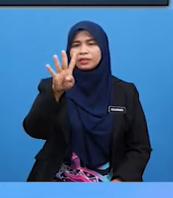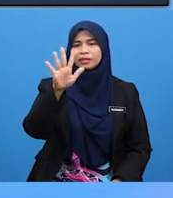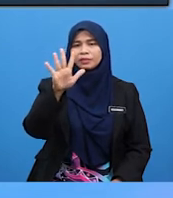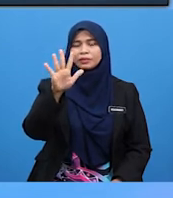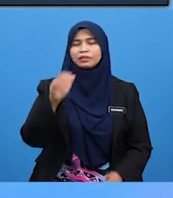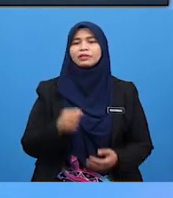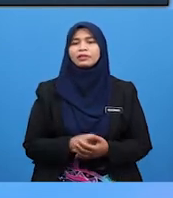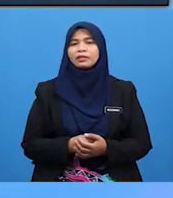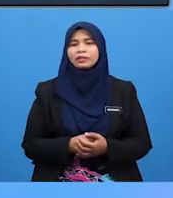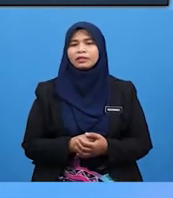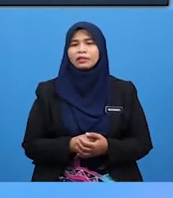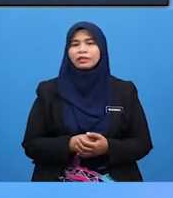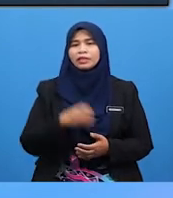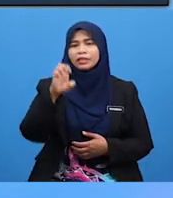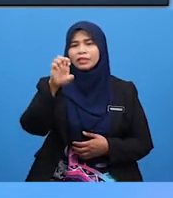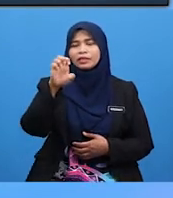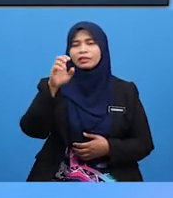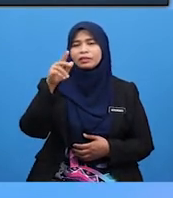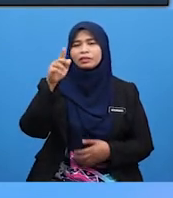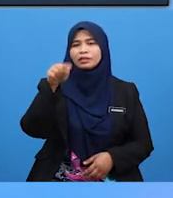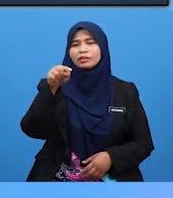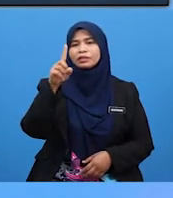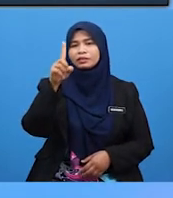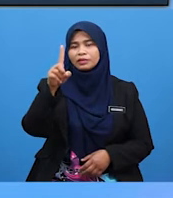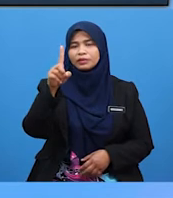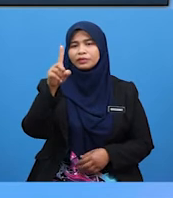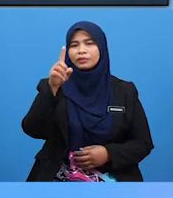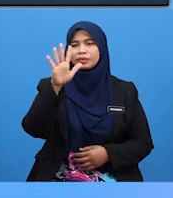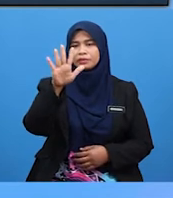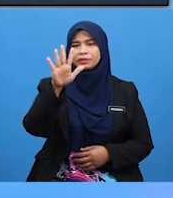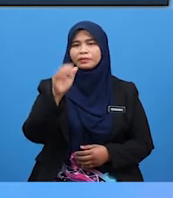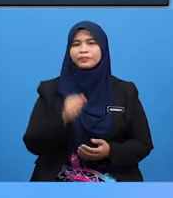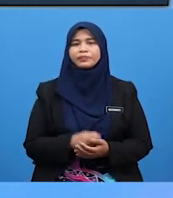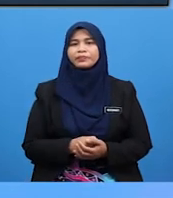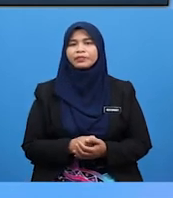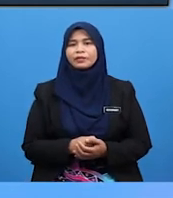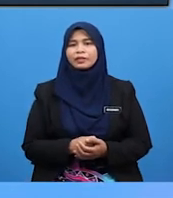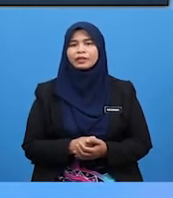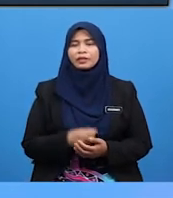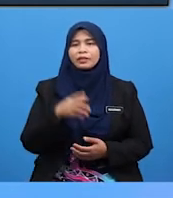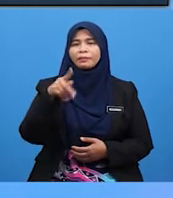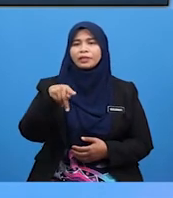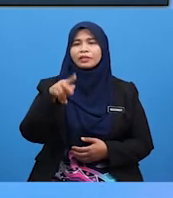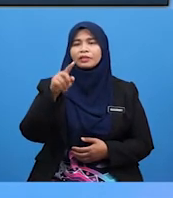.2345 I.15 I